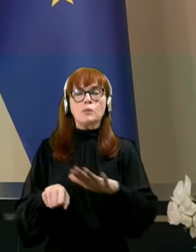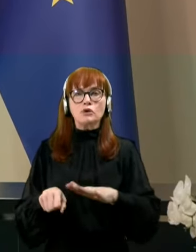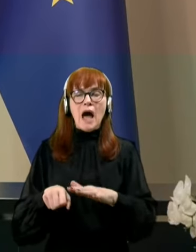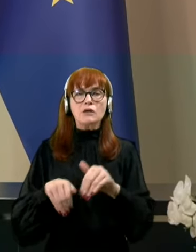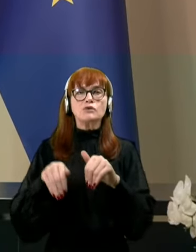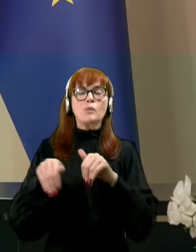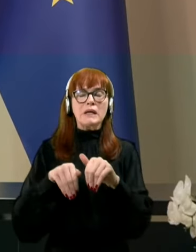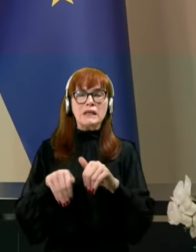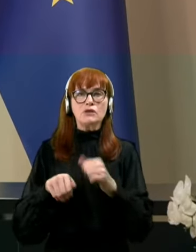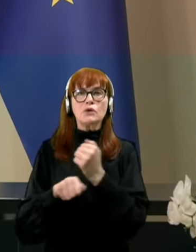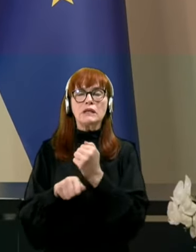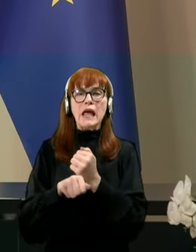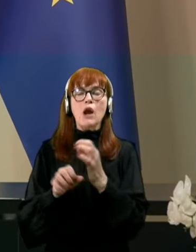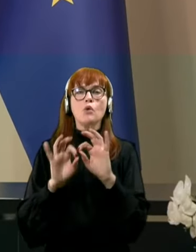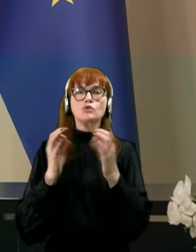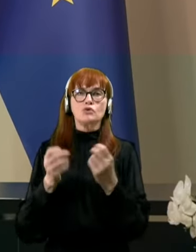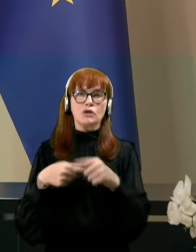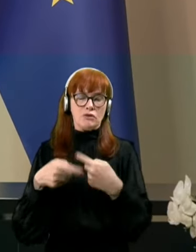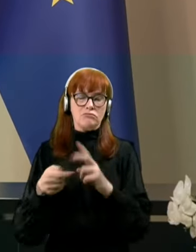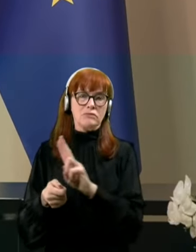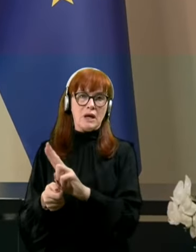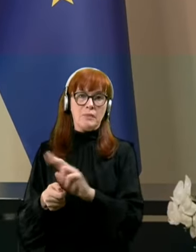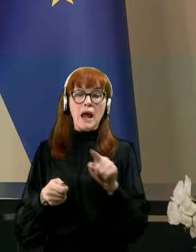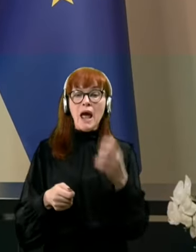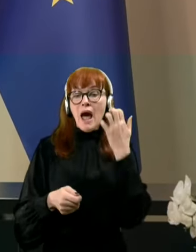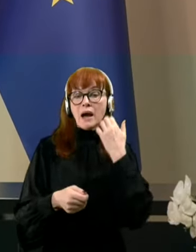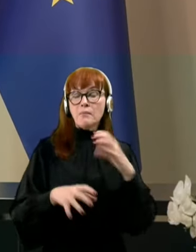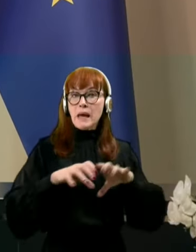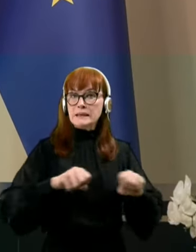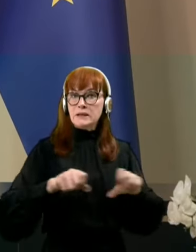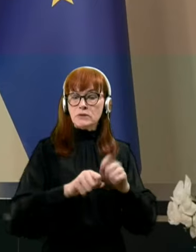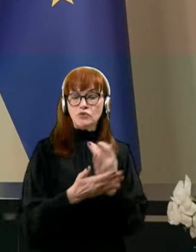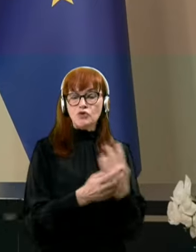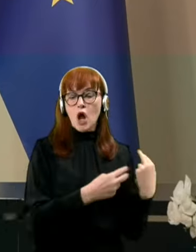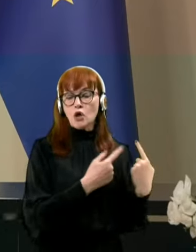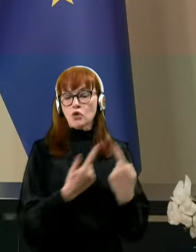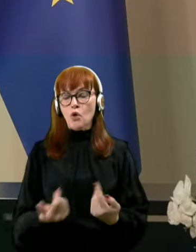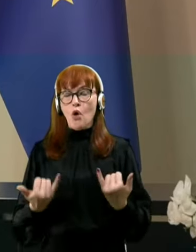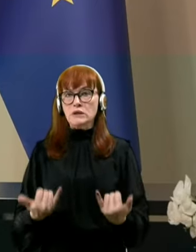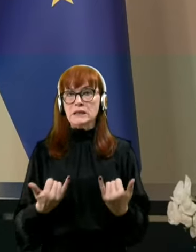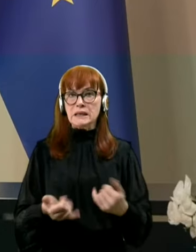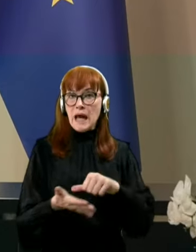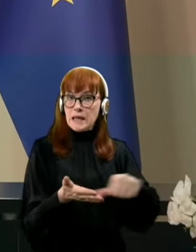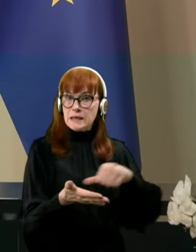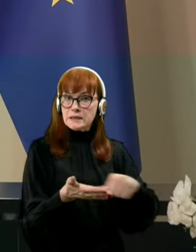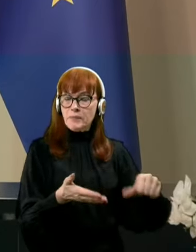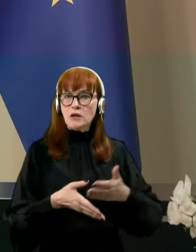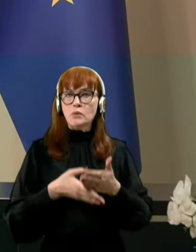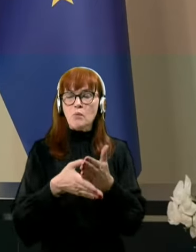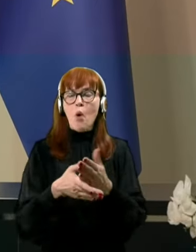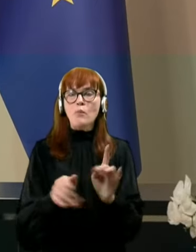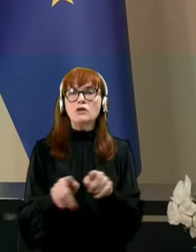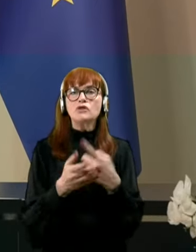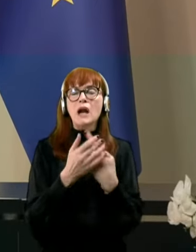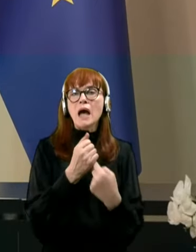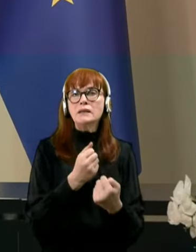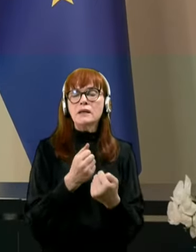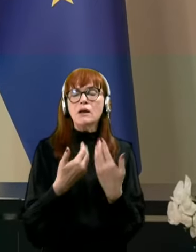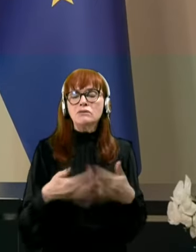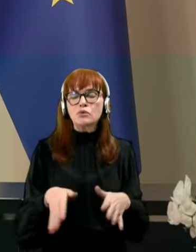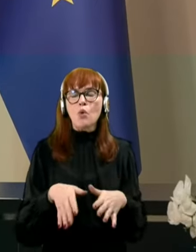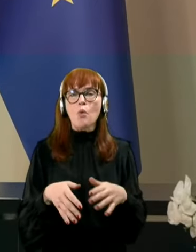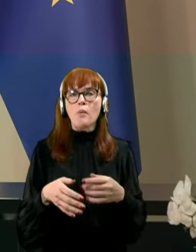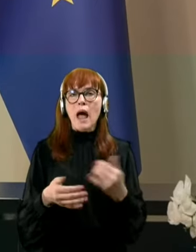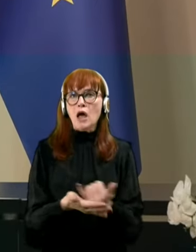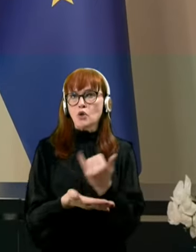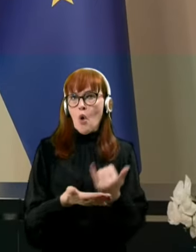vendarle iz teh kmetijskih ukrepov smo že dosedaj izplačali pomoč zaradi izpada dohodka,